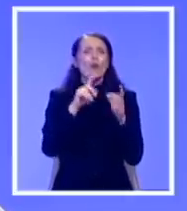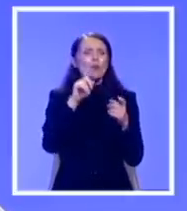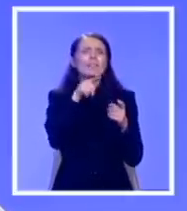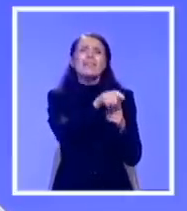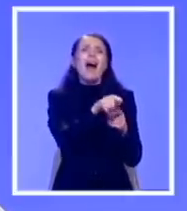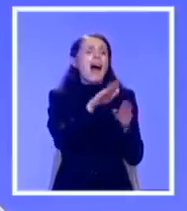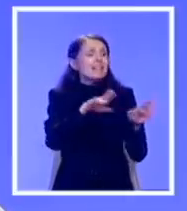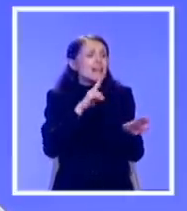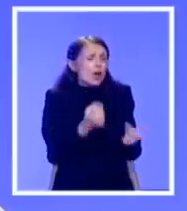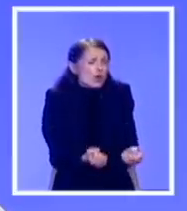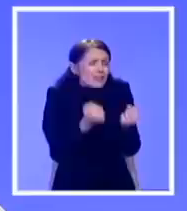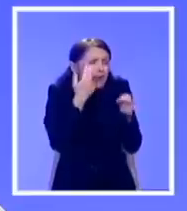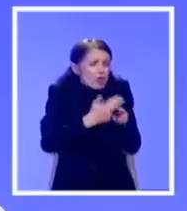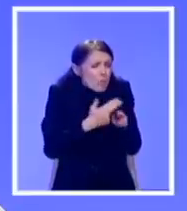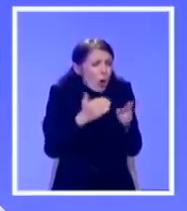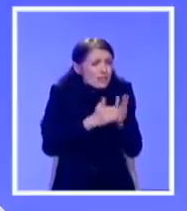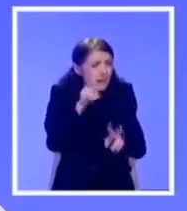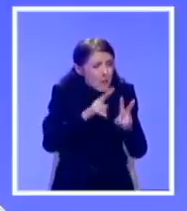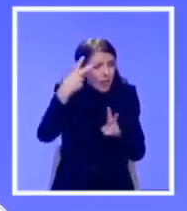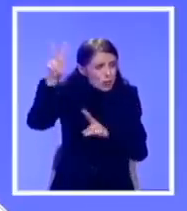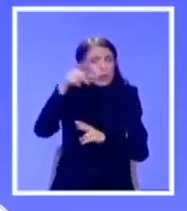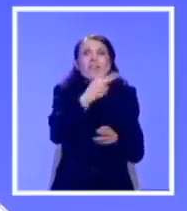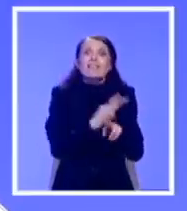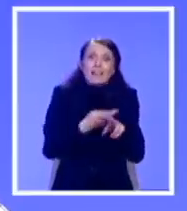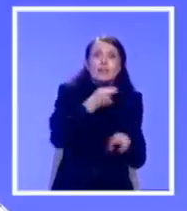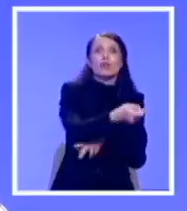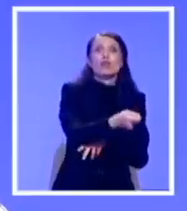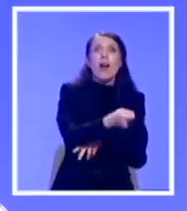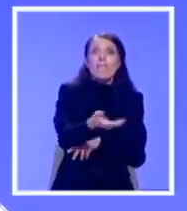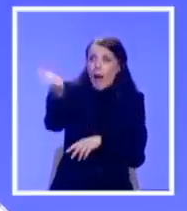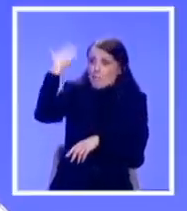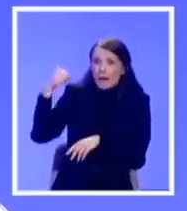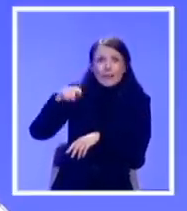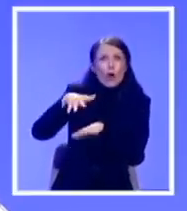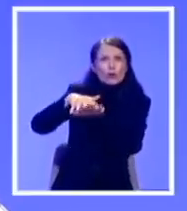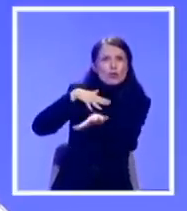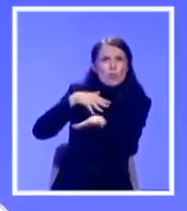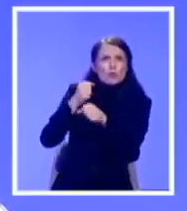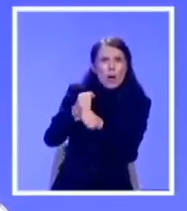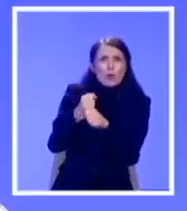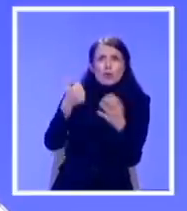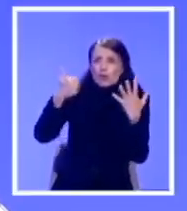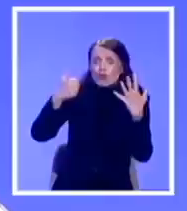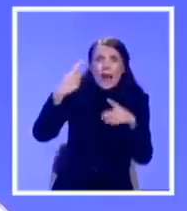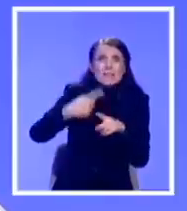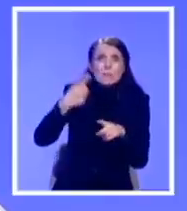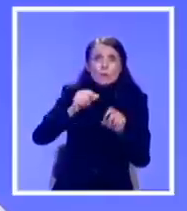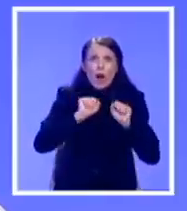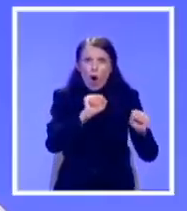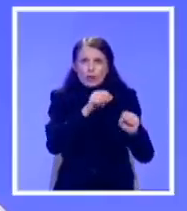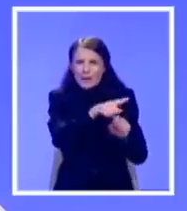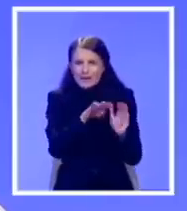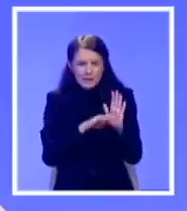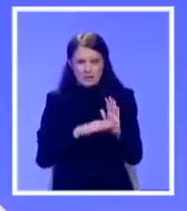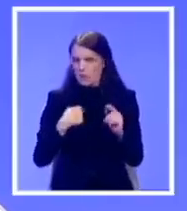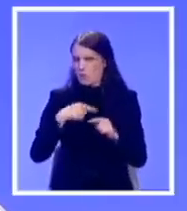držano trošku u inostranstvu, koji je, dakle, šest puta odbijan od prethodnog saziva Skupštine. To mi i dalje nije jasno. Ono za što ću se ja